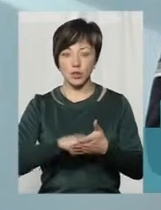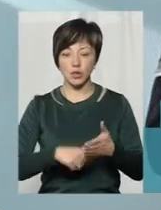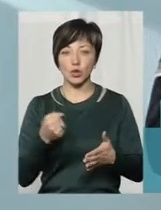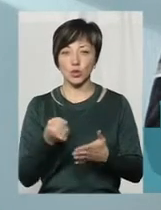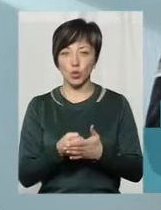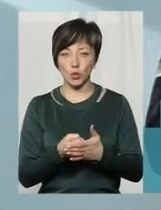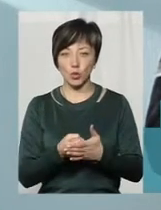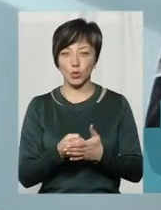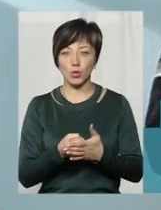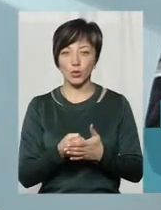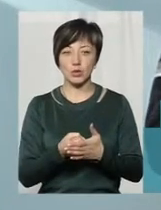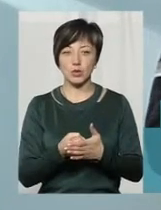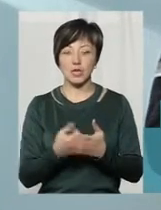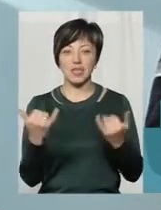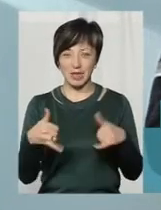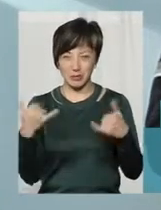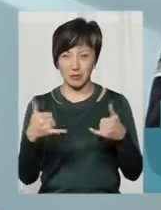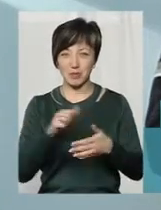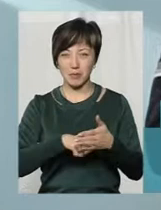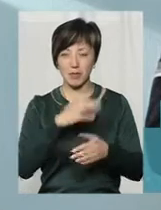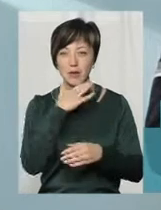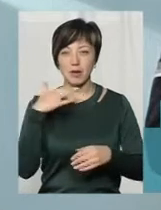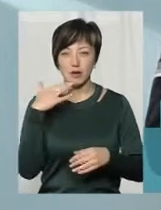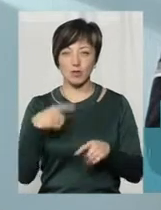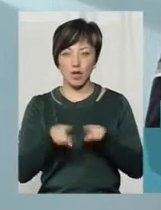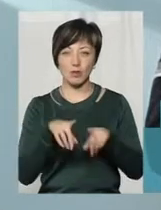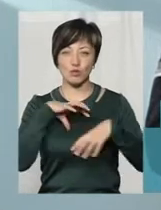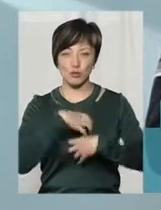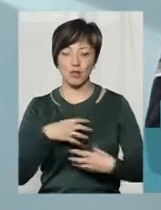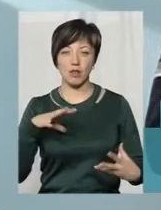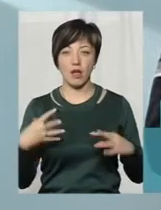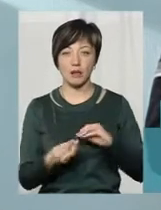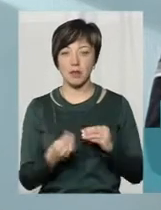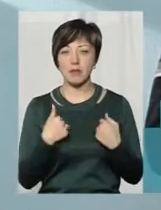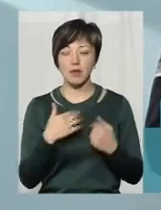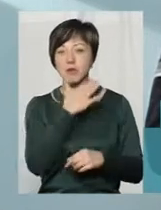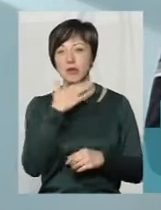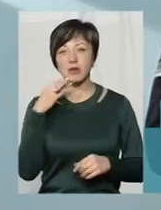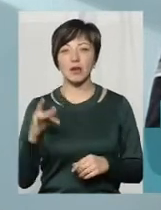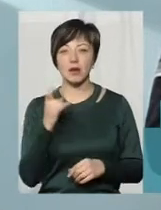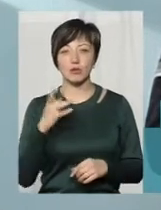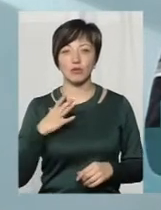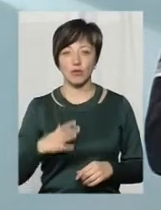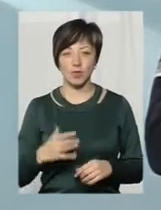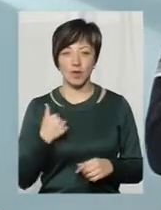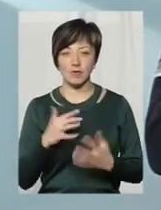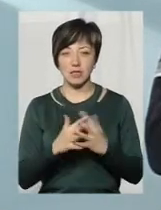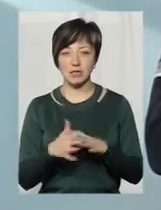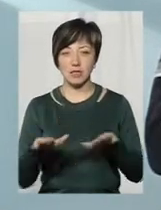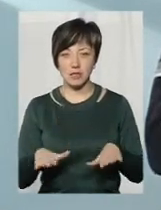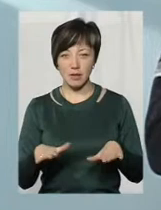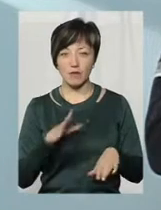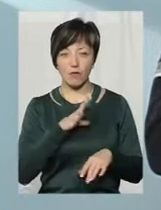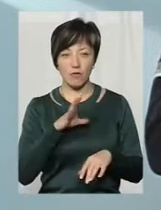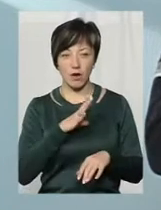використання хімікатів призводить до таких сумних наслідків. Мені неодноразово доводилося, я в сільській місцевості